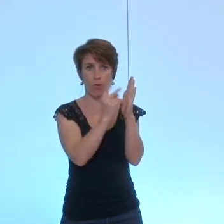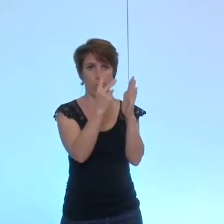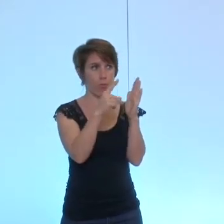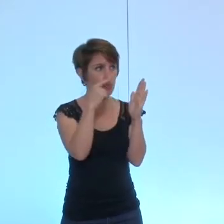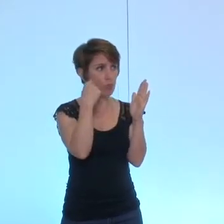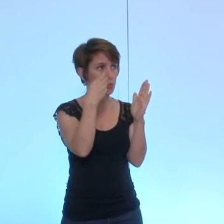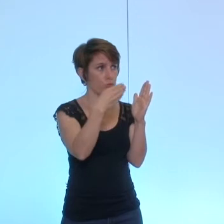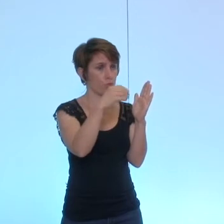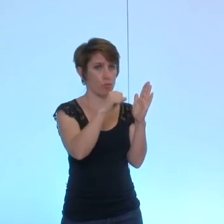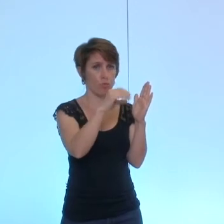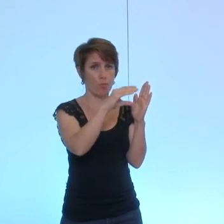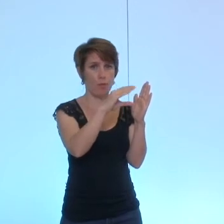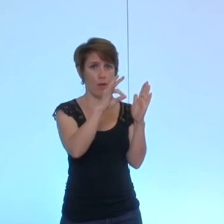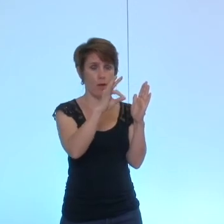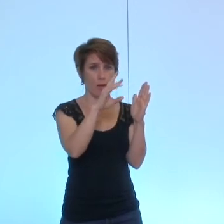de monsieur Macré